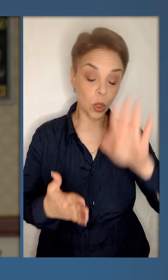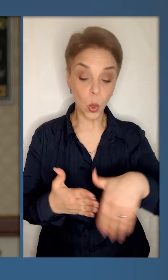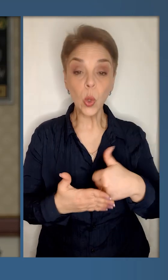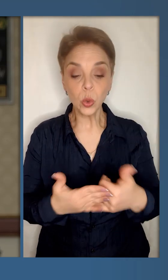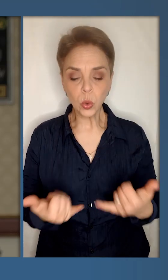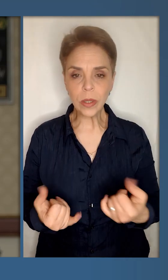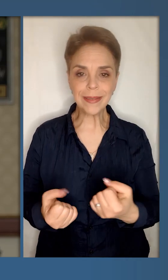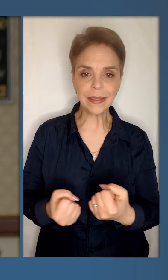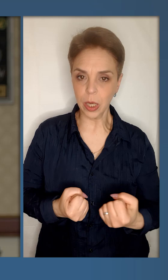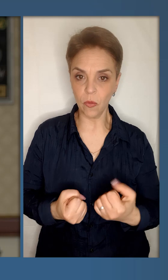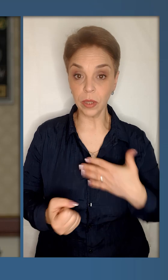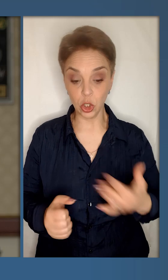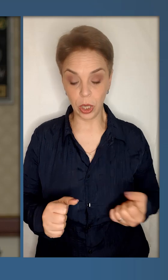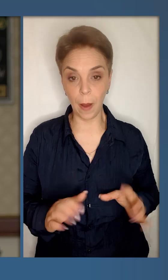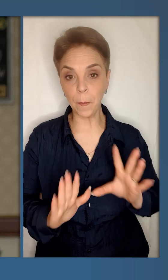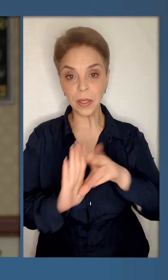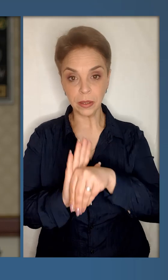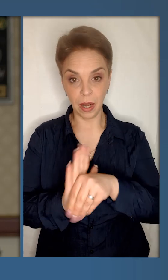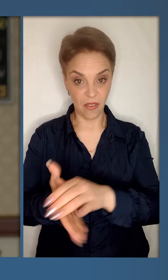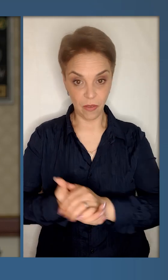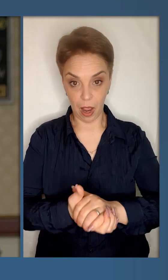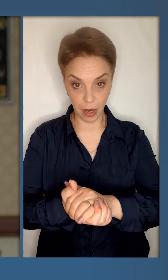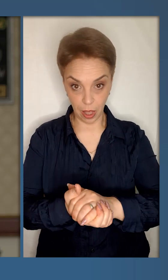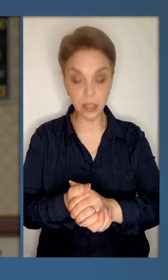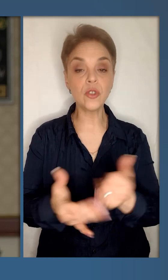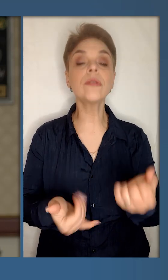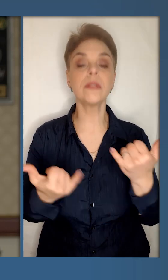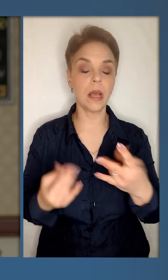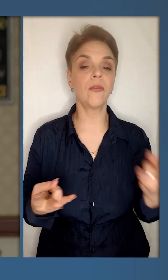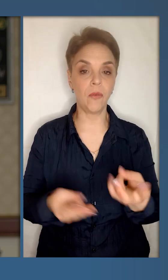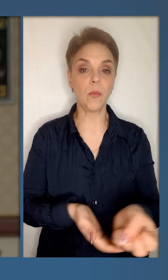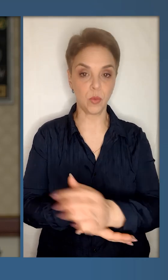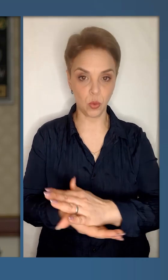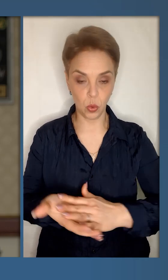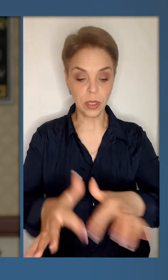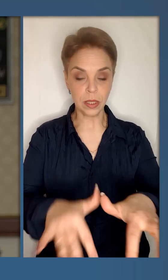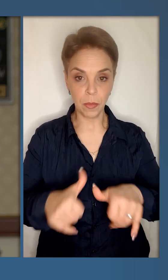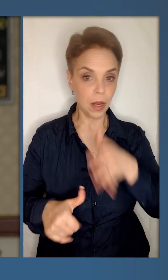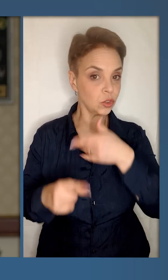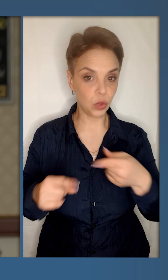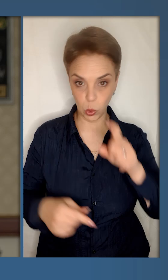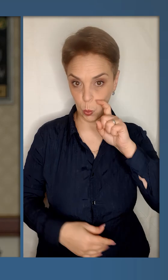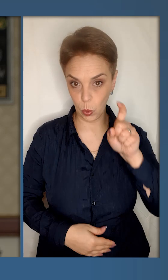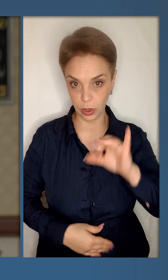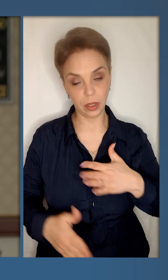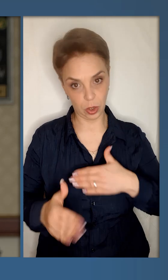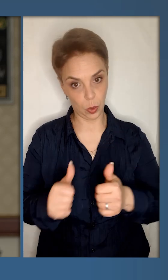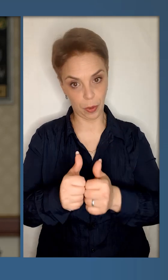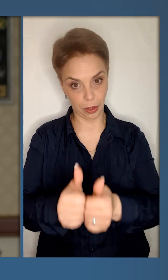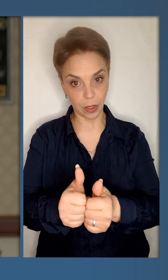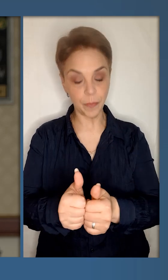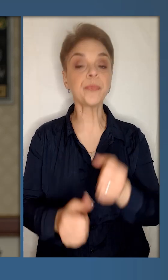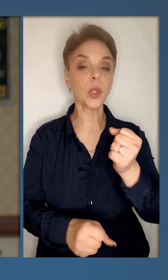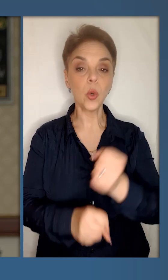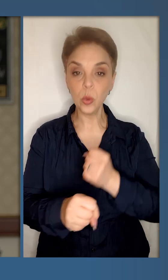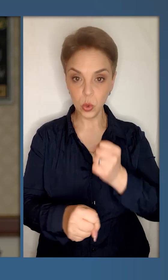ілюзії, які досі, стримували наше приєднання до Альянсу, ще й зараз продовжували забирати час України та